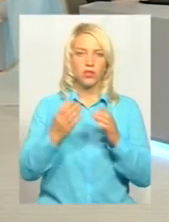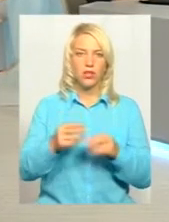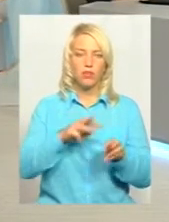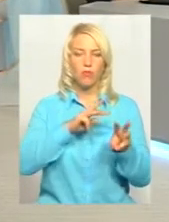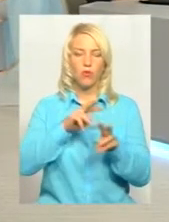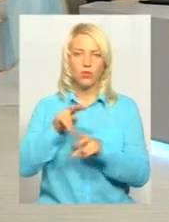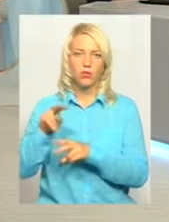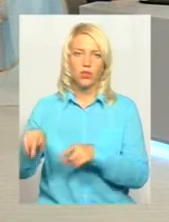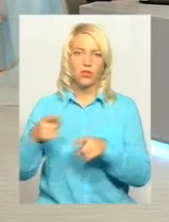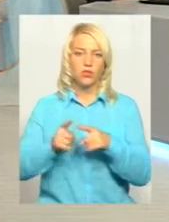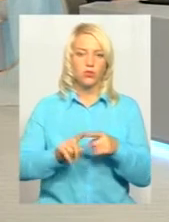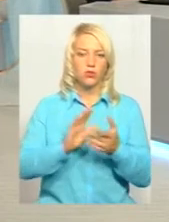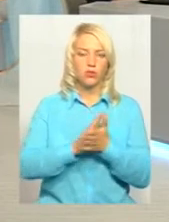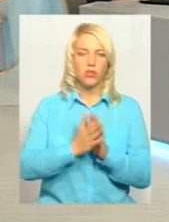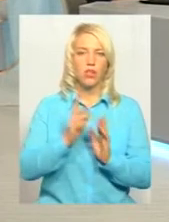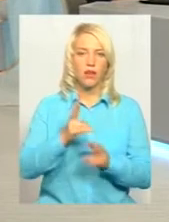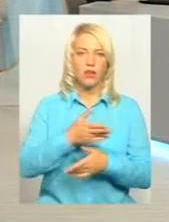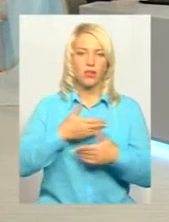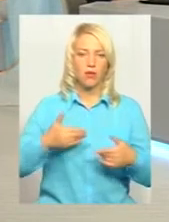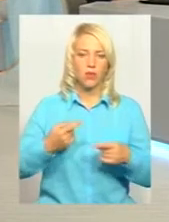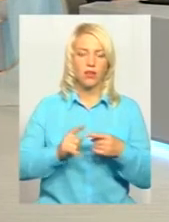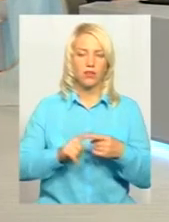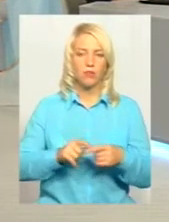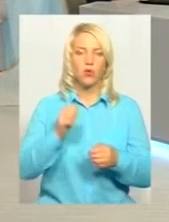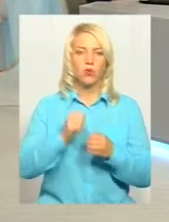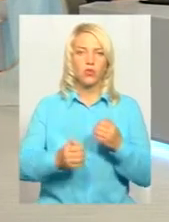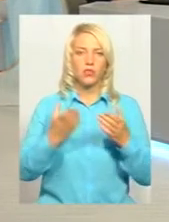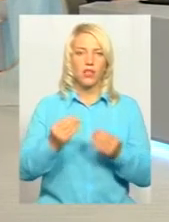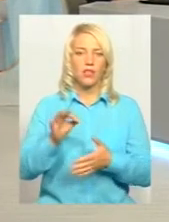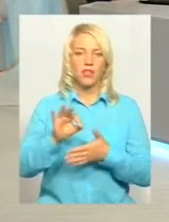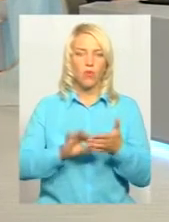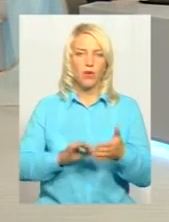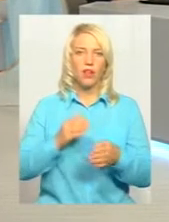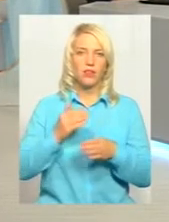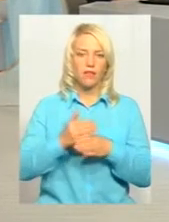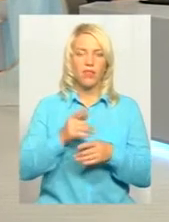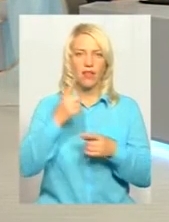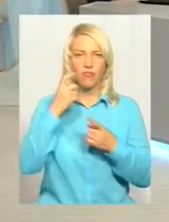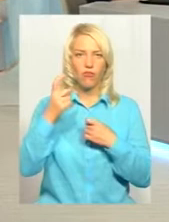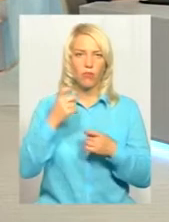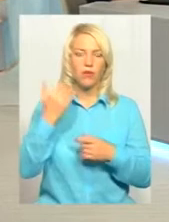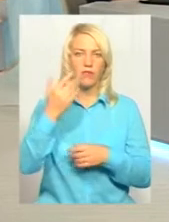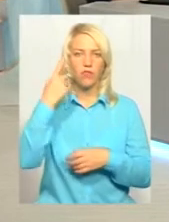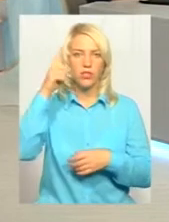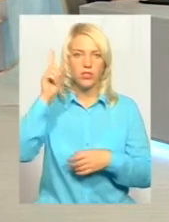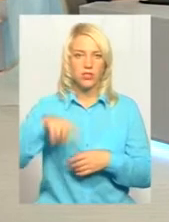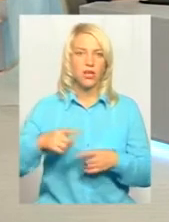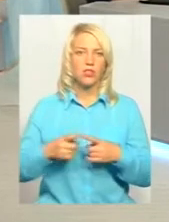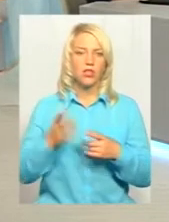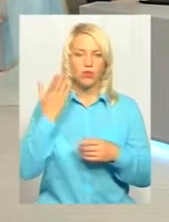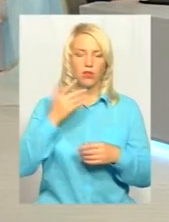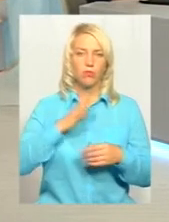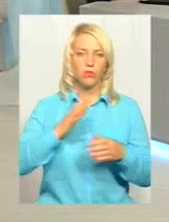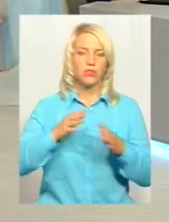так як і ми. Їм кожен день находити оперативна інформація, вони знають, і того вони здійснювали розподіл,